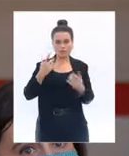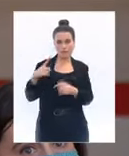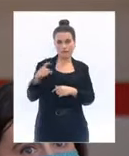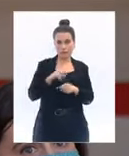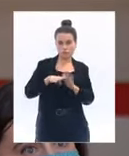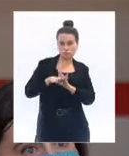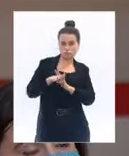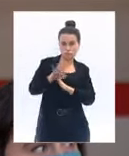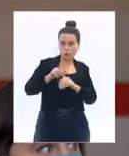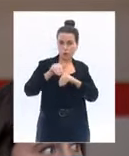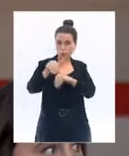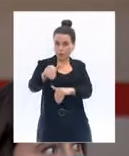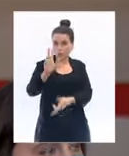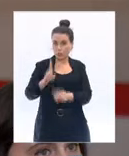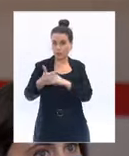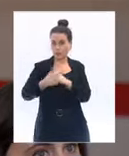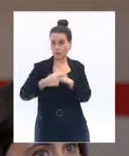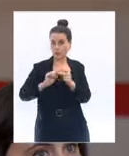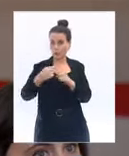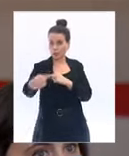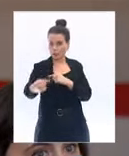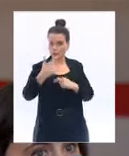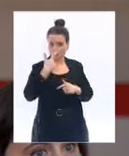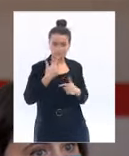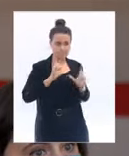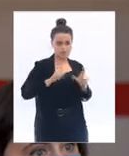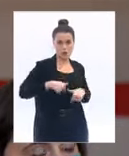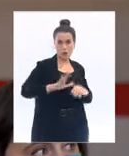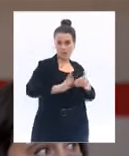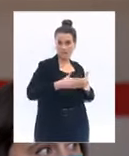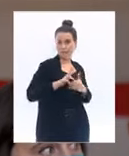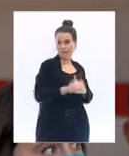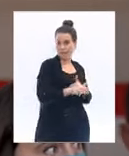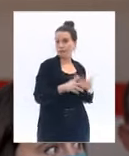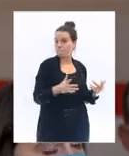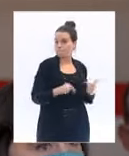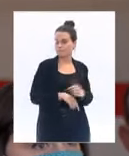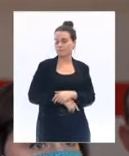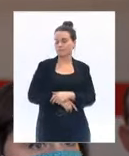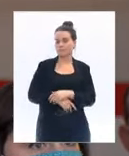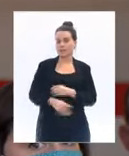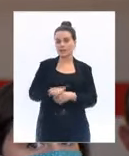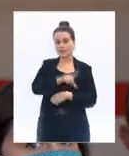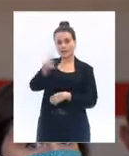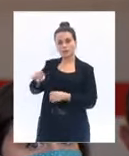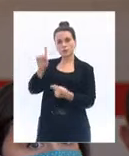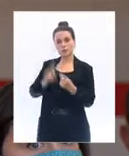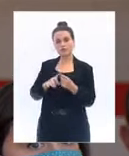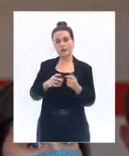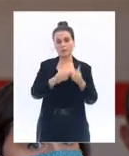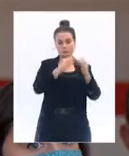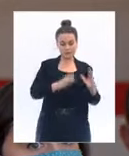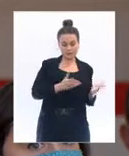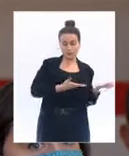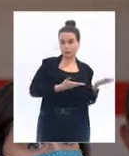ne s'infléchit pas, décider finalement de fermer les écoles ? Et enfin, une question sur les déménagements. Est-ce qu'il va y avoir une tolérance